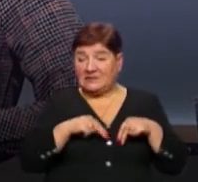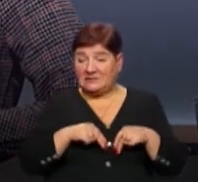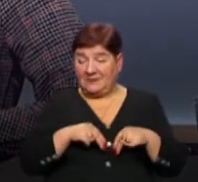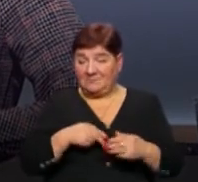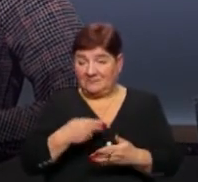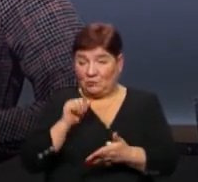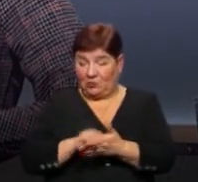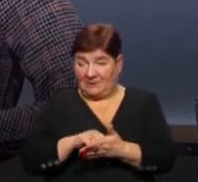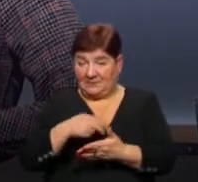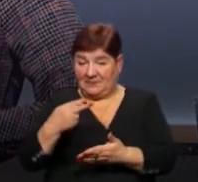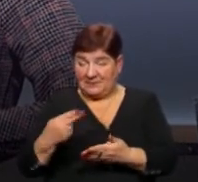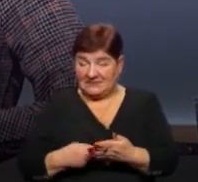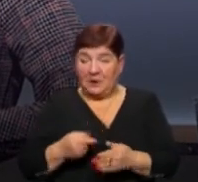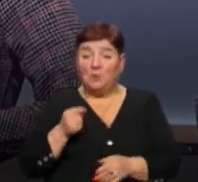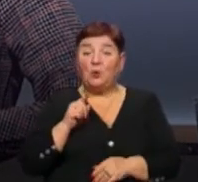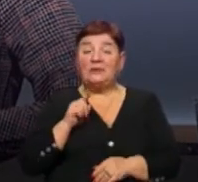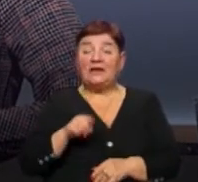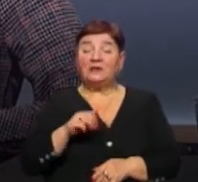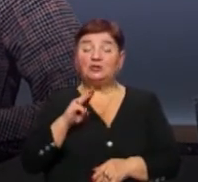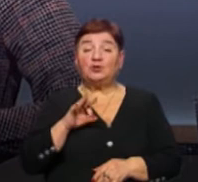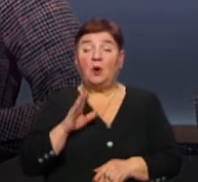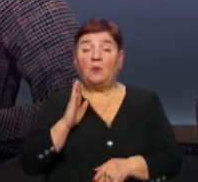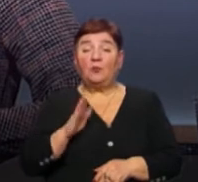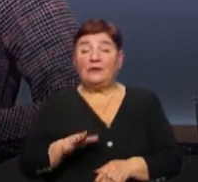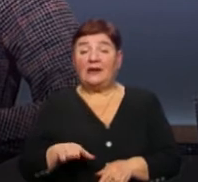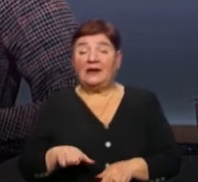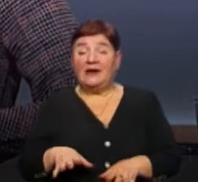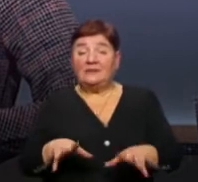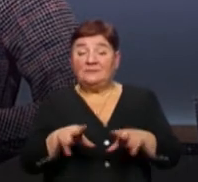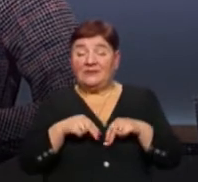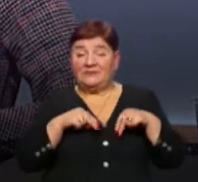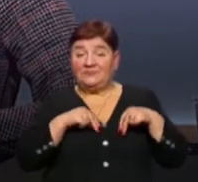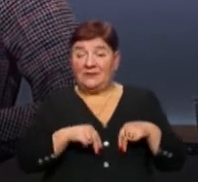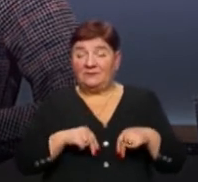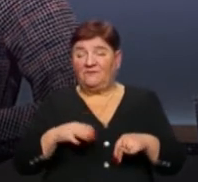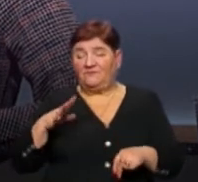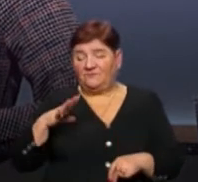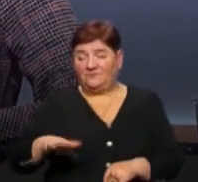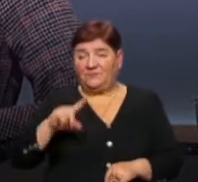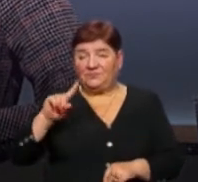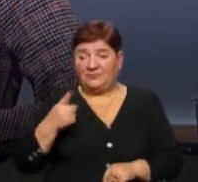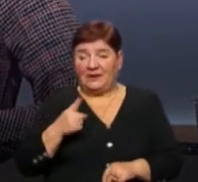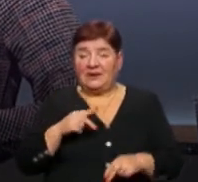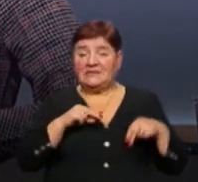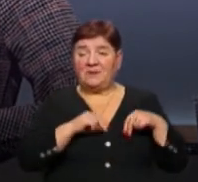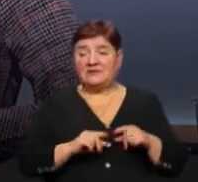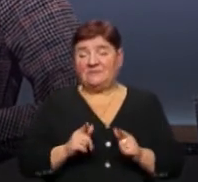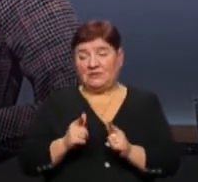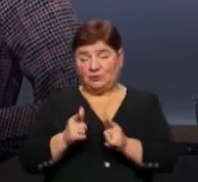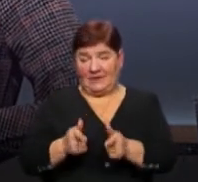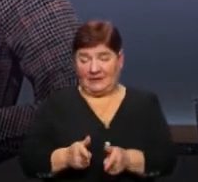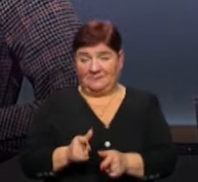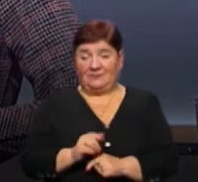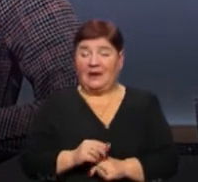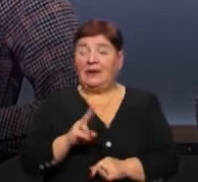також йдеться про те, що буде така співпраця в додержанні вимог до реклами послуг із працевлаштування.